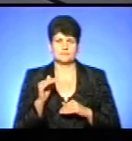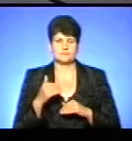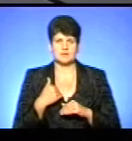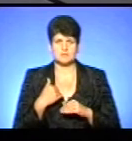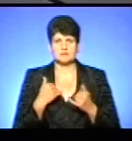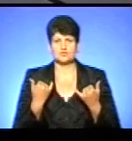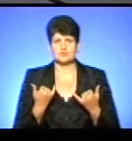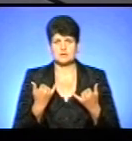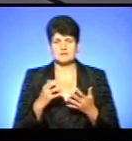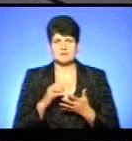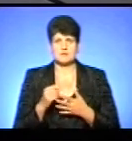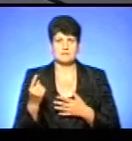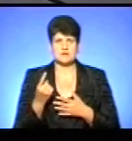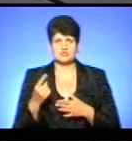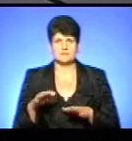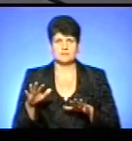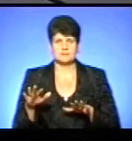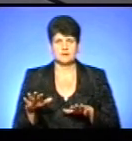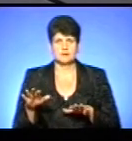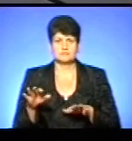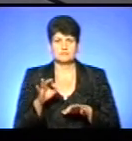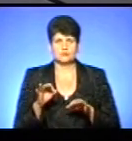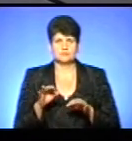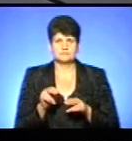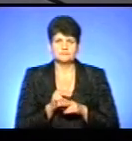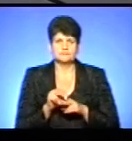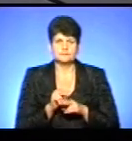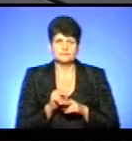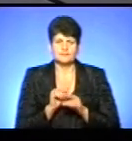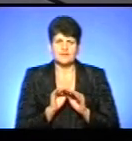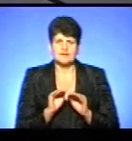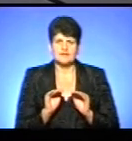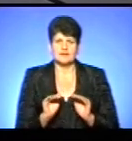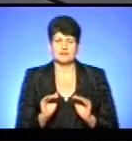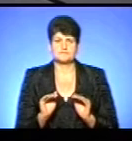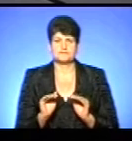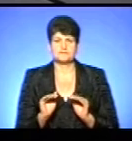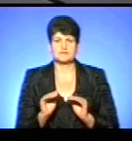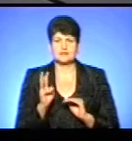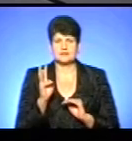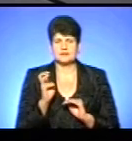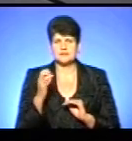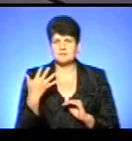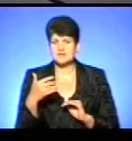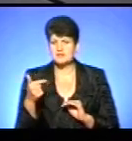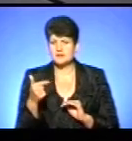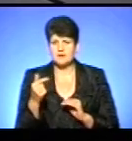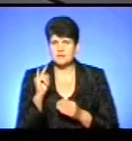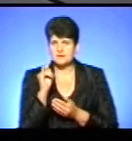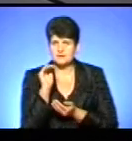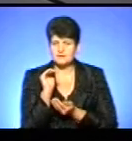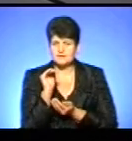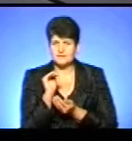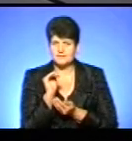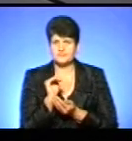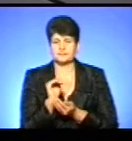сьогодні займаємо перше місце про виходжування дітей, а саме у нас зараз дитина є 350 грамів на